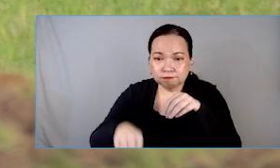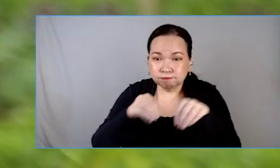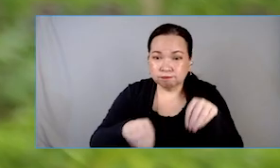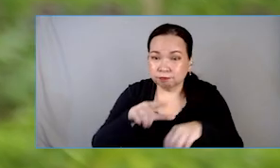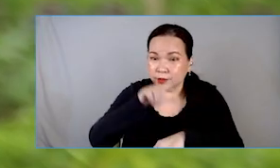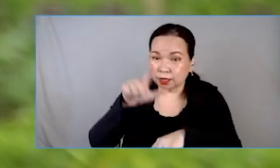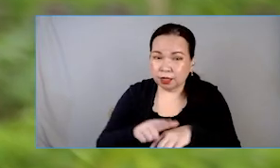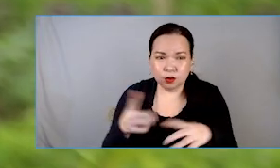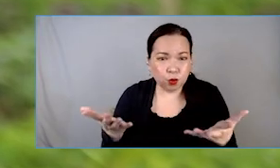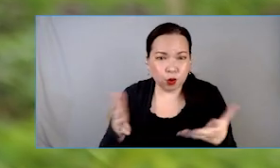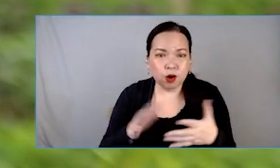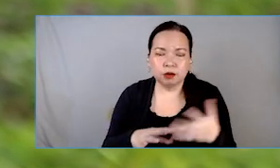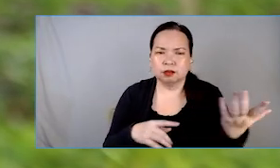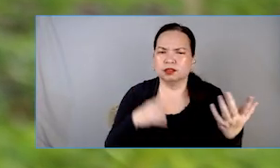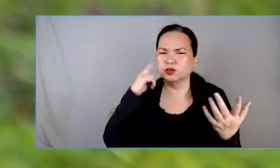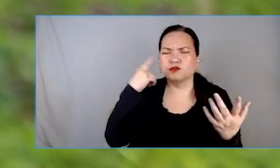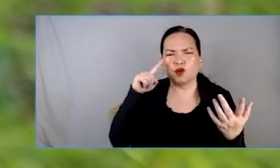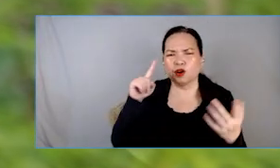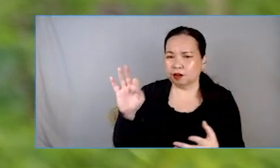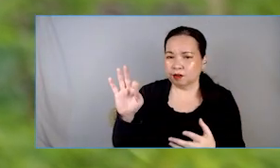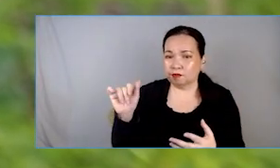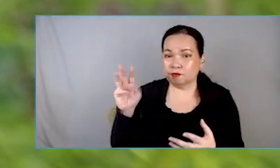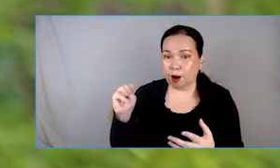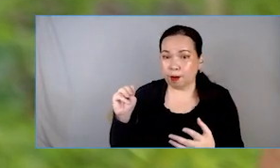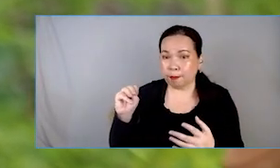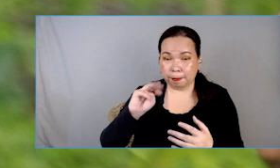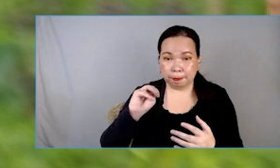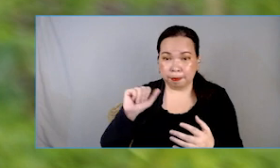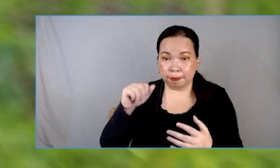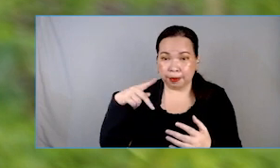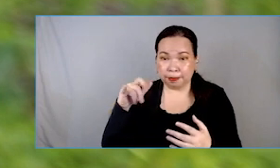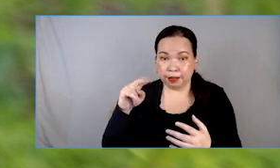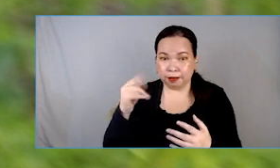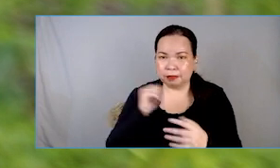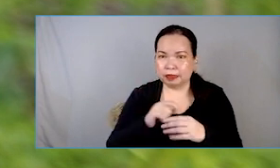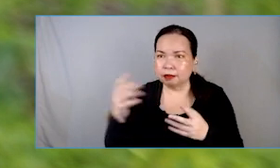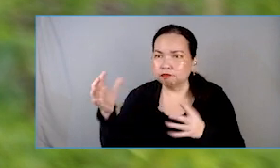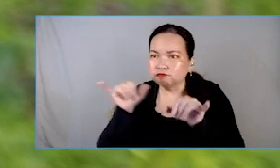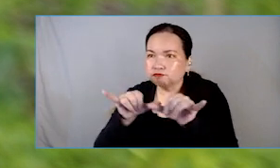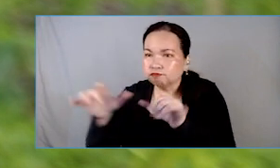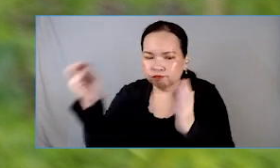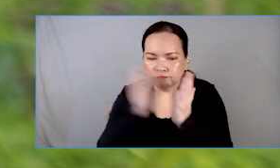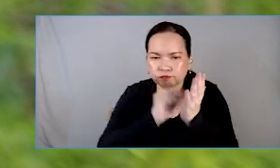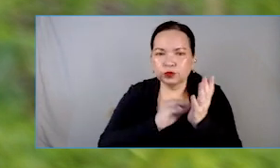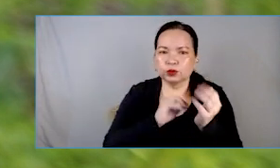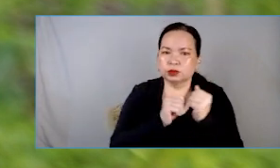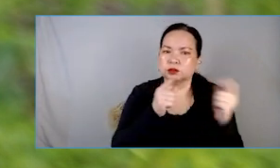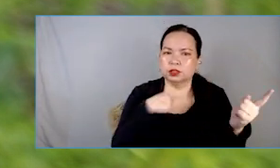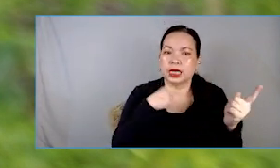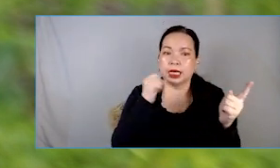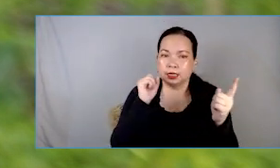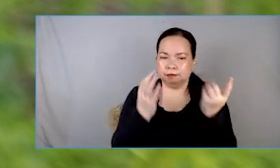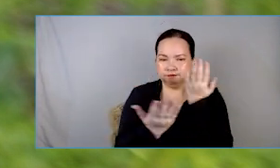Regarding sa RSBSA, ang attachment nun talaga is kung may land title, land title, or tax declaration na